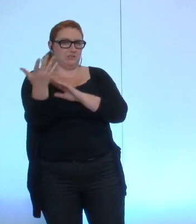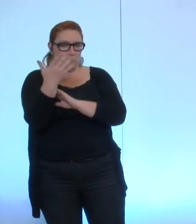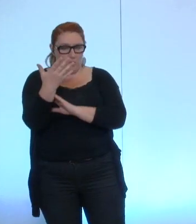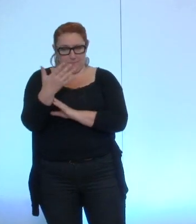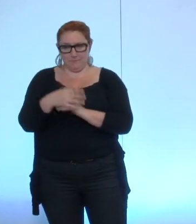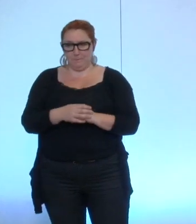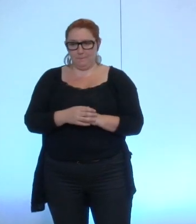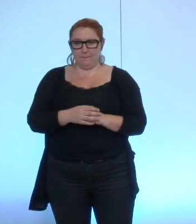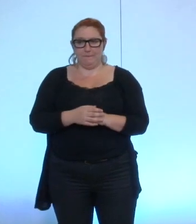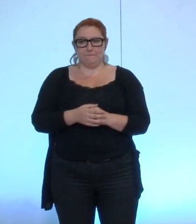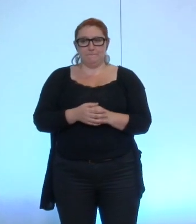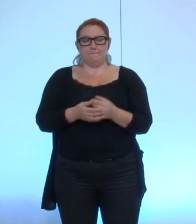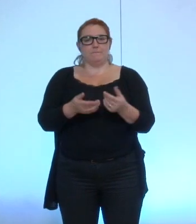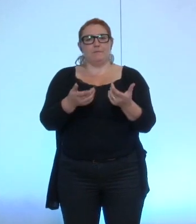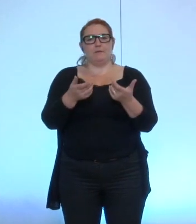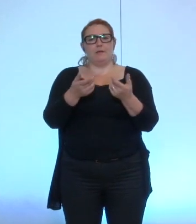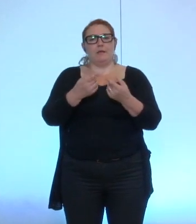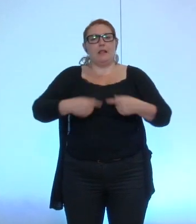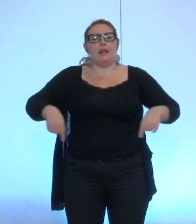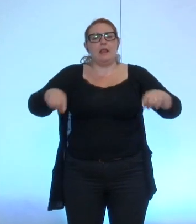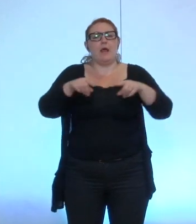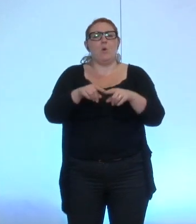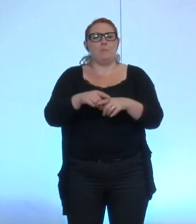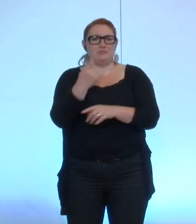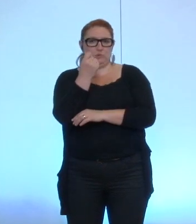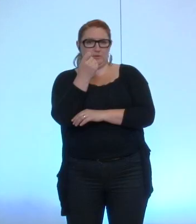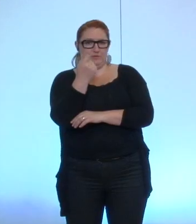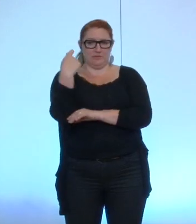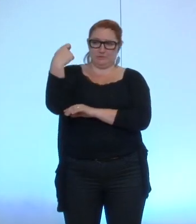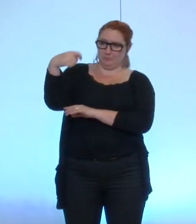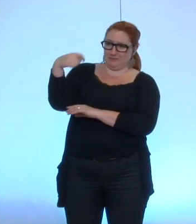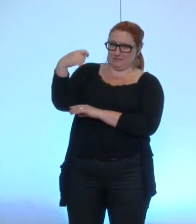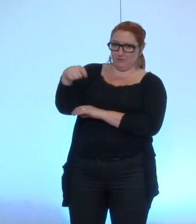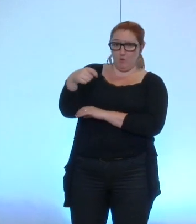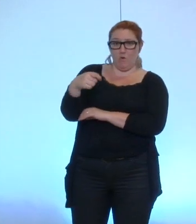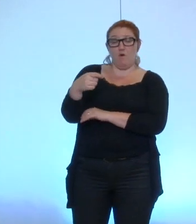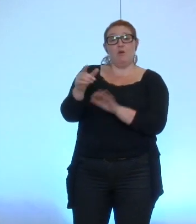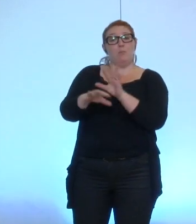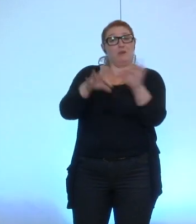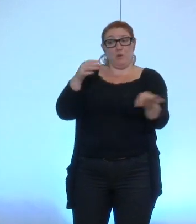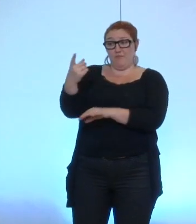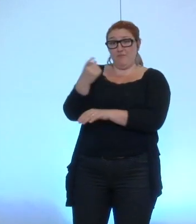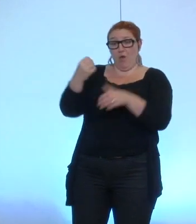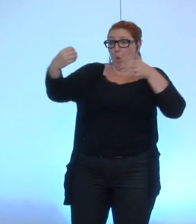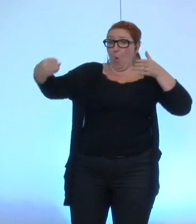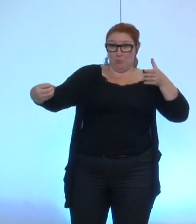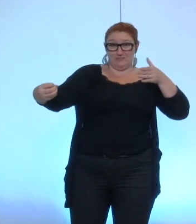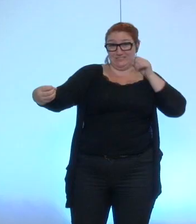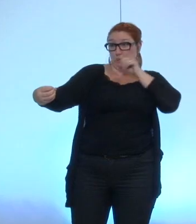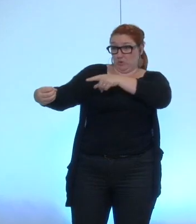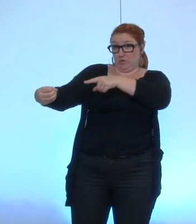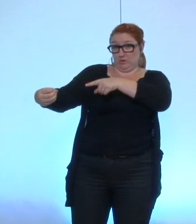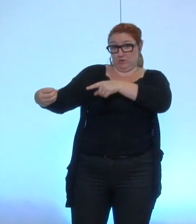de la commission des finances soit faite par un élu d'opposition elle propose même que la présidence de la